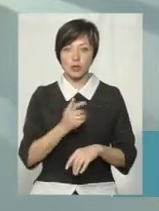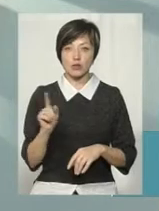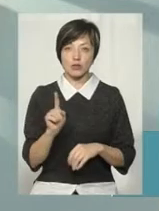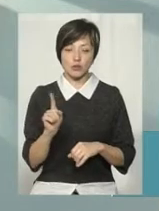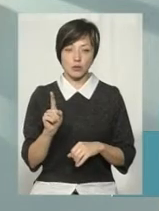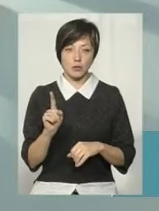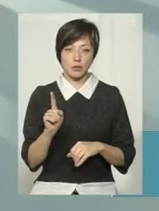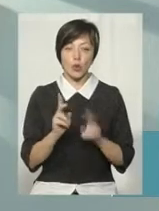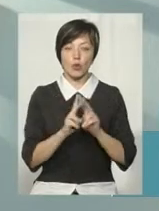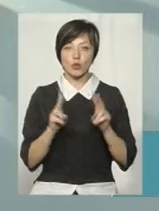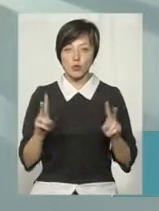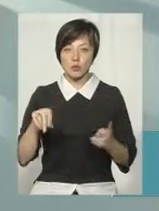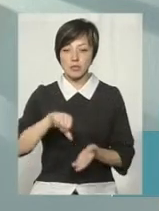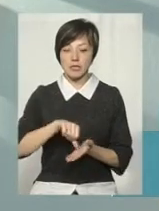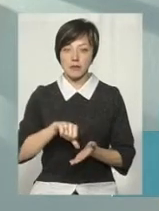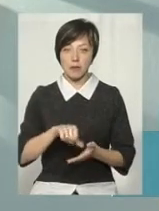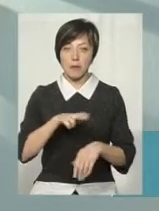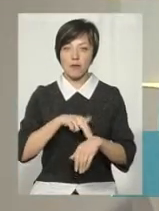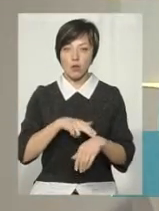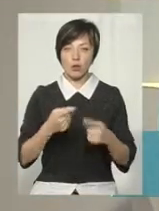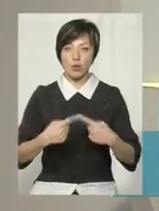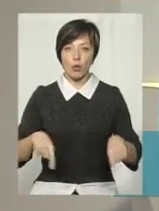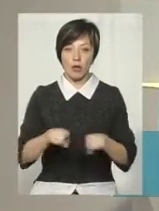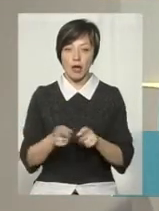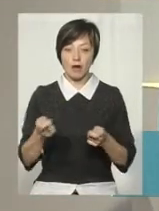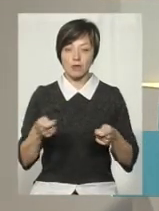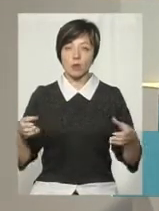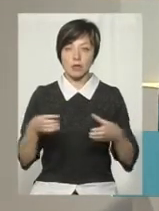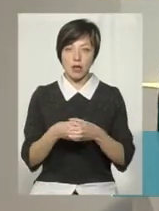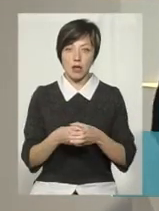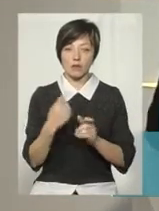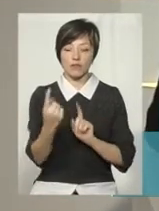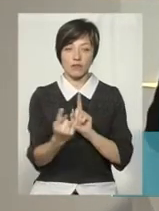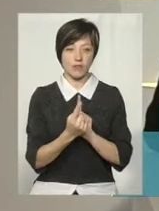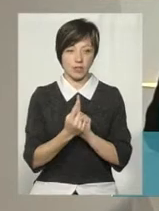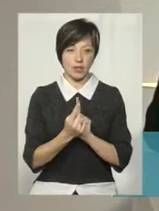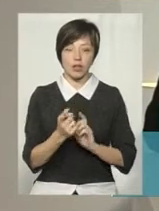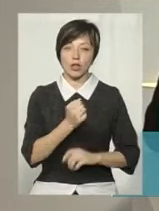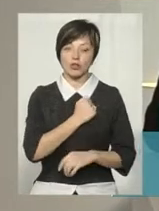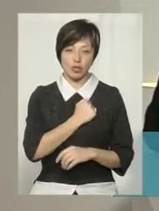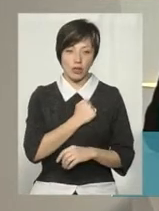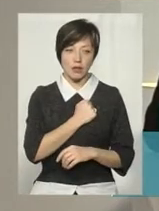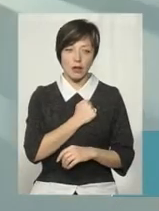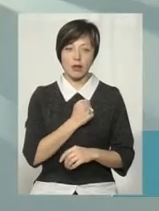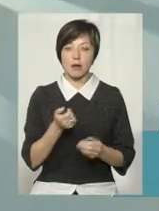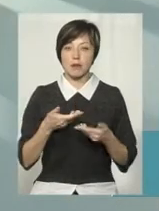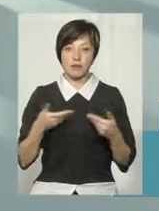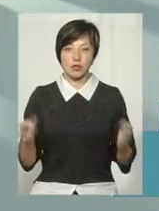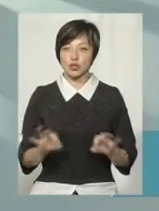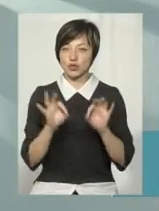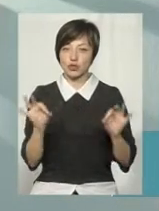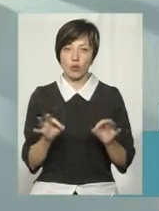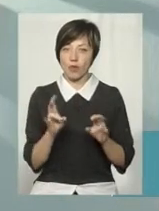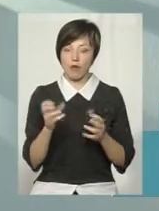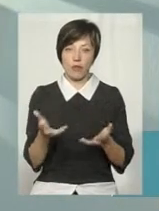хтось з представників справоохоронних органів, керівного складу, все ж таки, до нас вийде. На жаль, ми нічого такого не